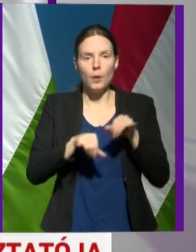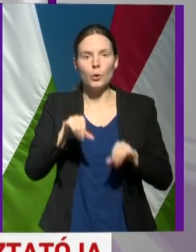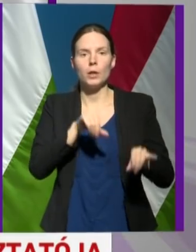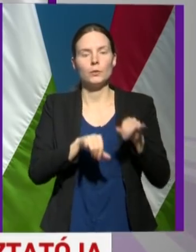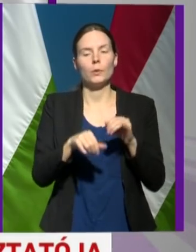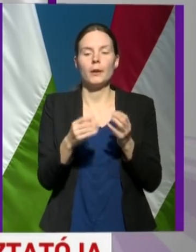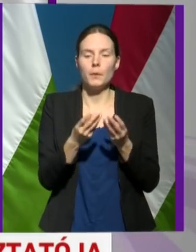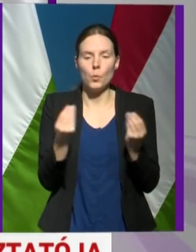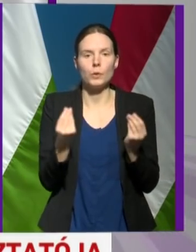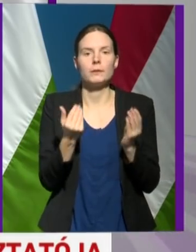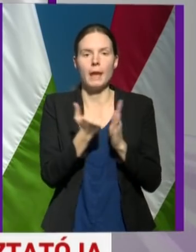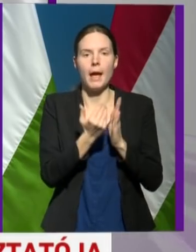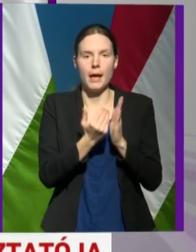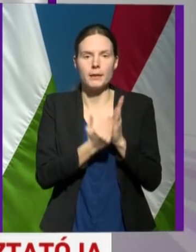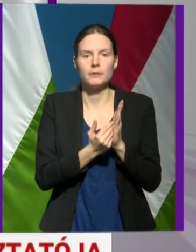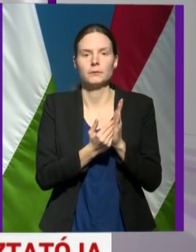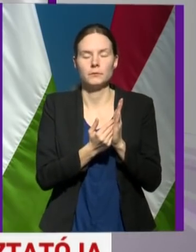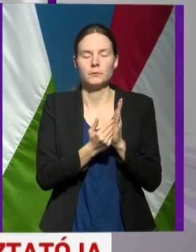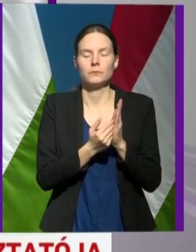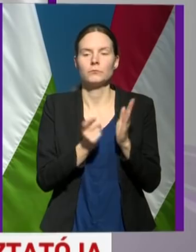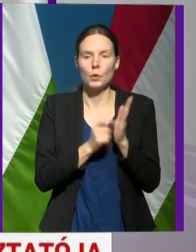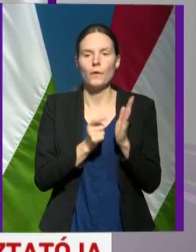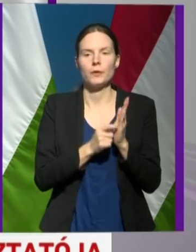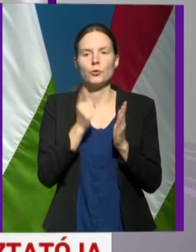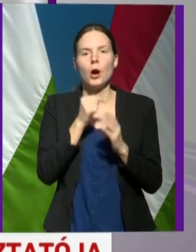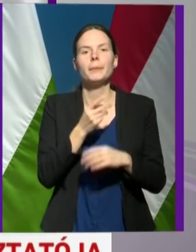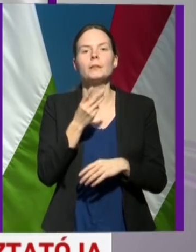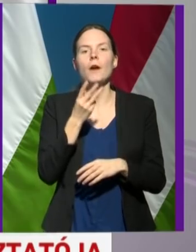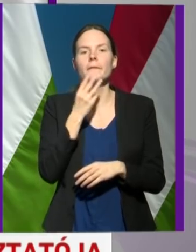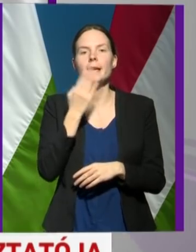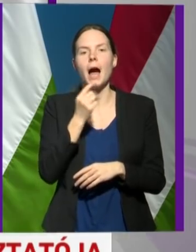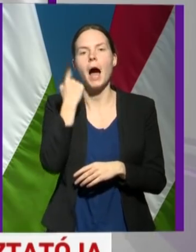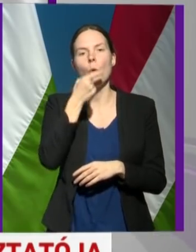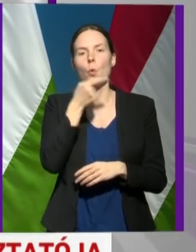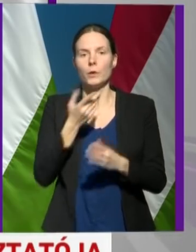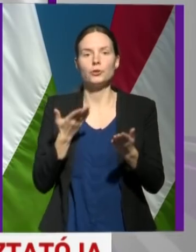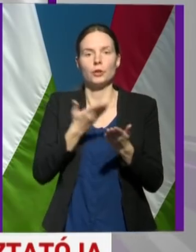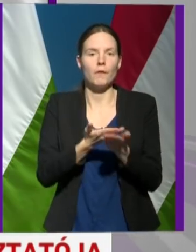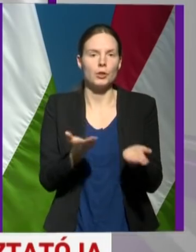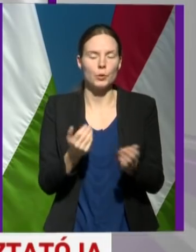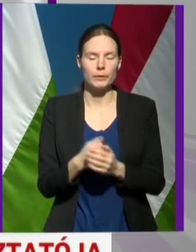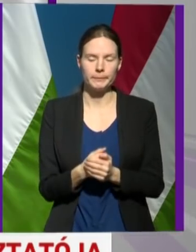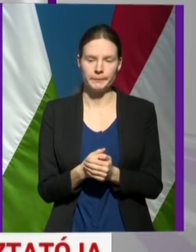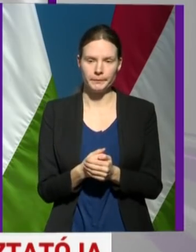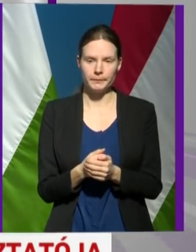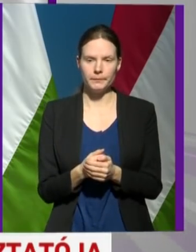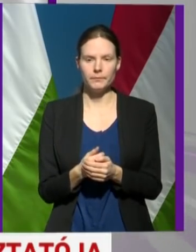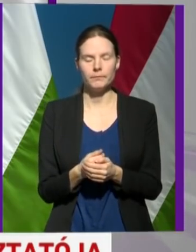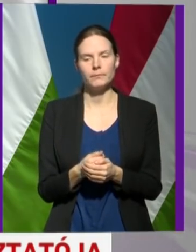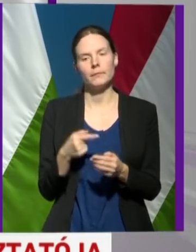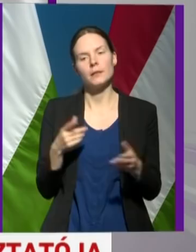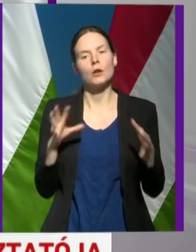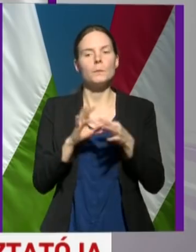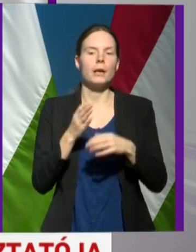és használjuk, amit a WHO javasol. Ennek kapcsán mondanám el azt,